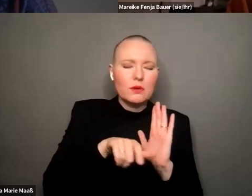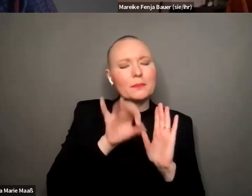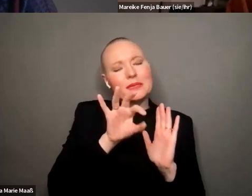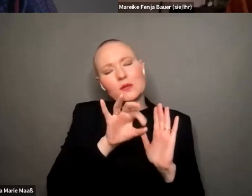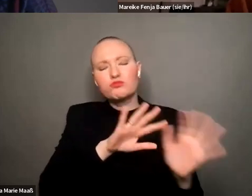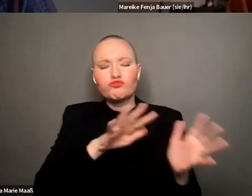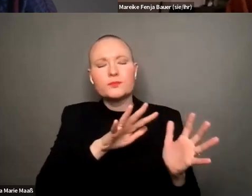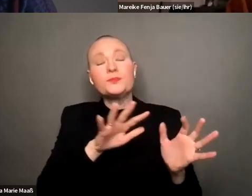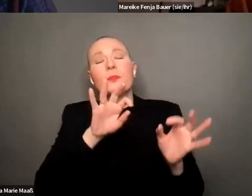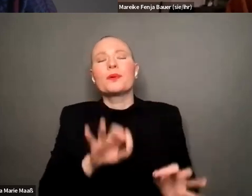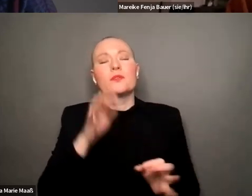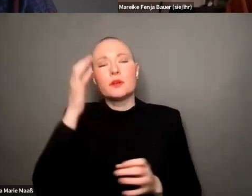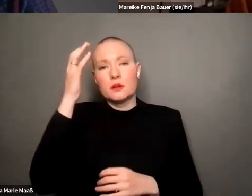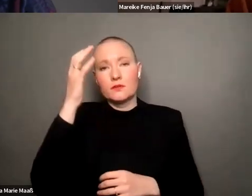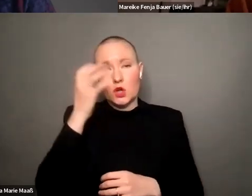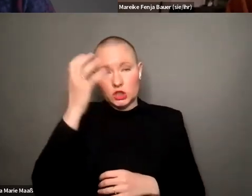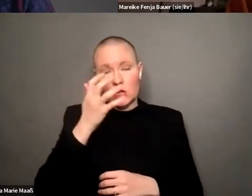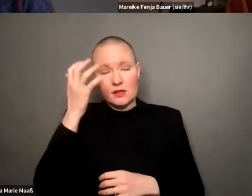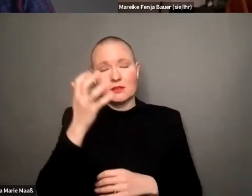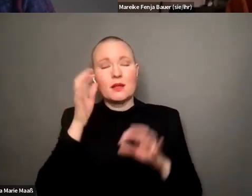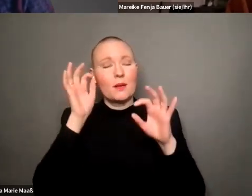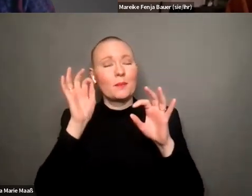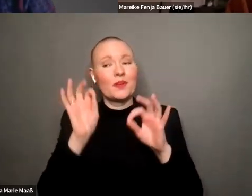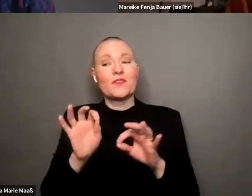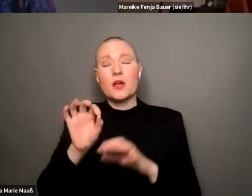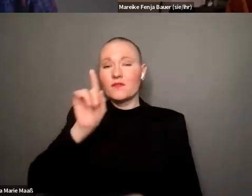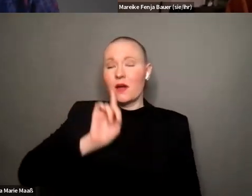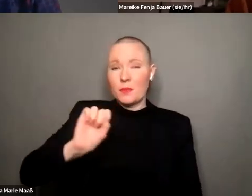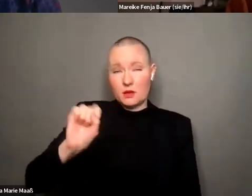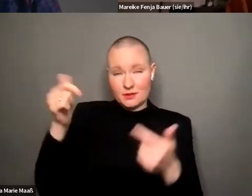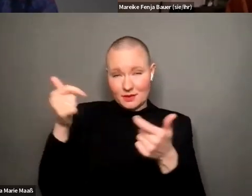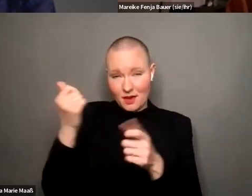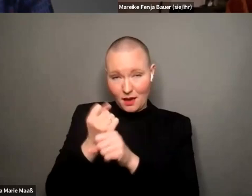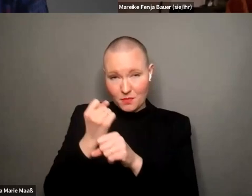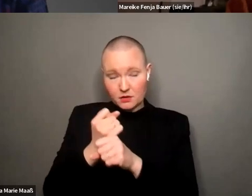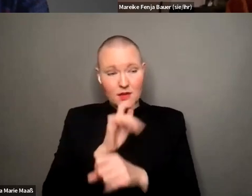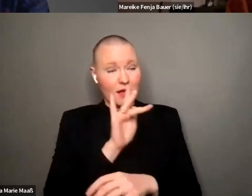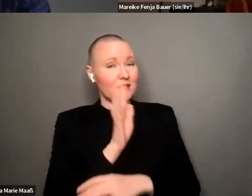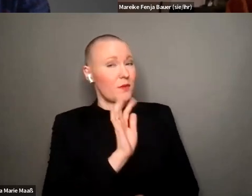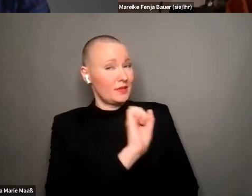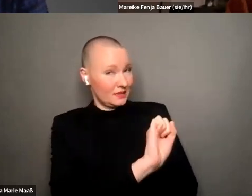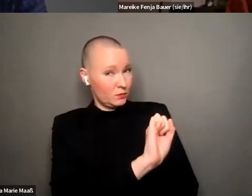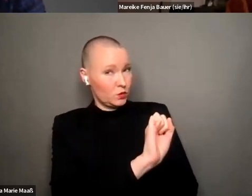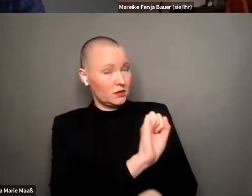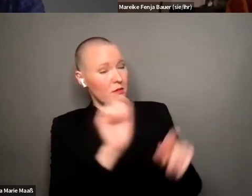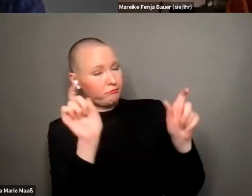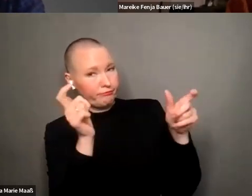wertschätzung von weiblicher care arbeit antifeminismus entgegenwirken also ich denke jetzt mal auch eher auf so tradwives bezogen